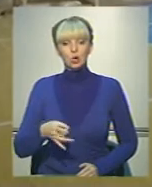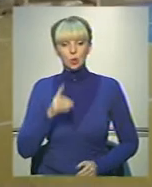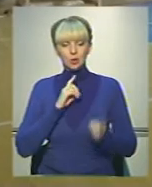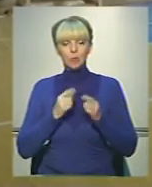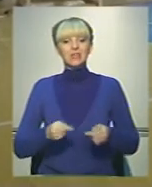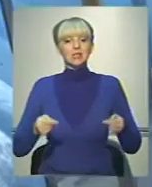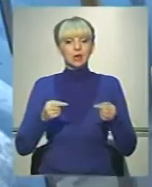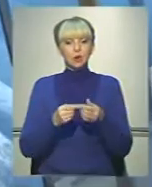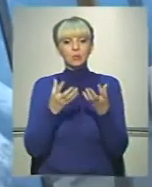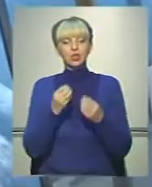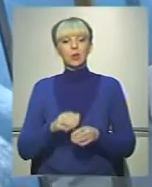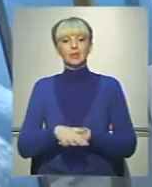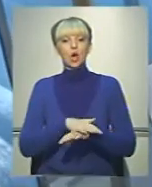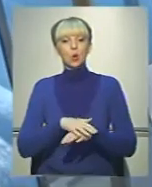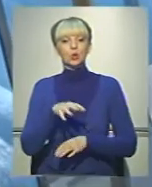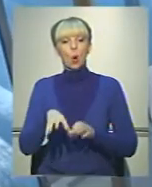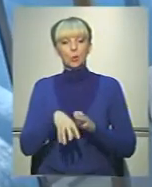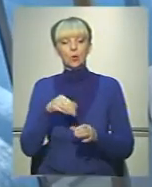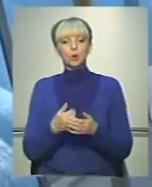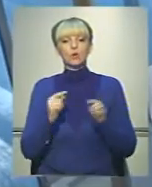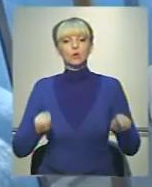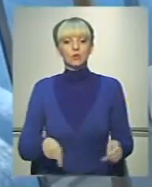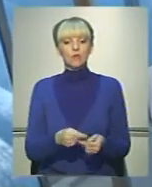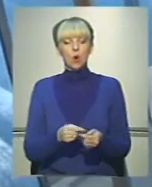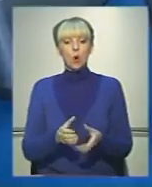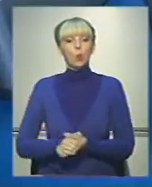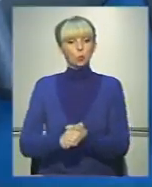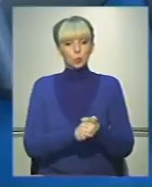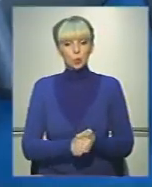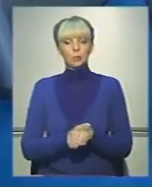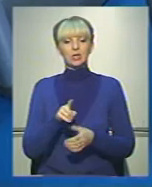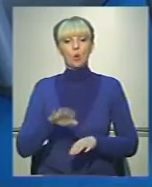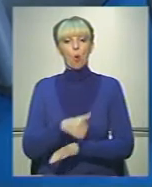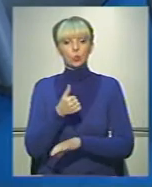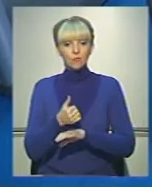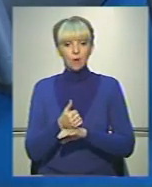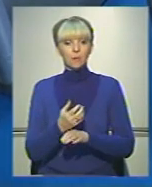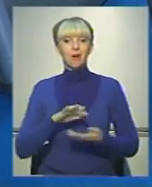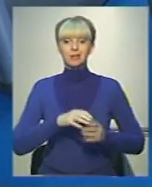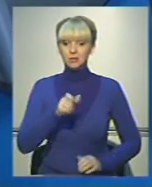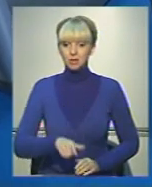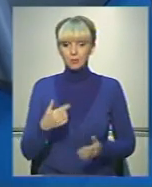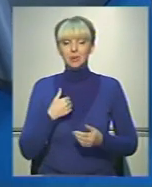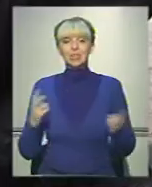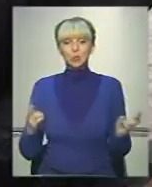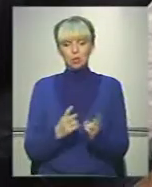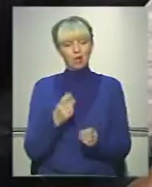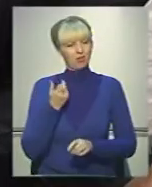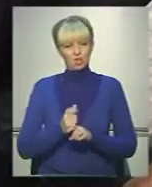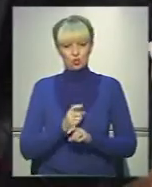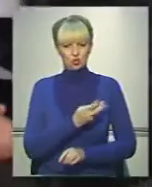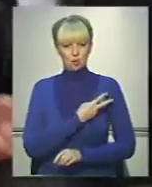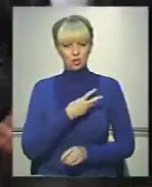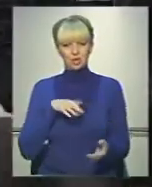визначатимуться ще й з народними обранцями новоствореного укрупнення та його головою. А от селяни, яких ми зустріли, не дуже